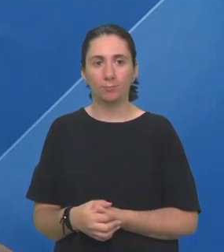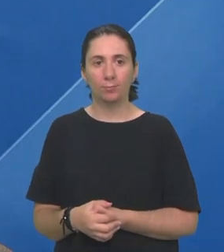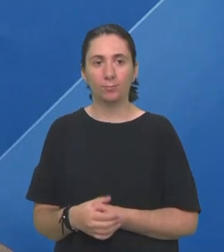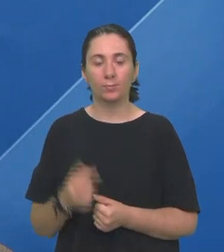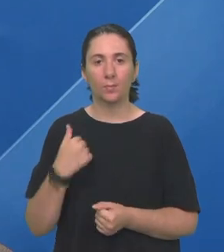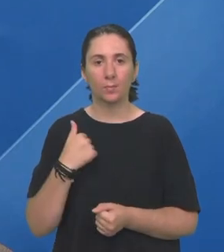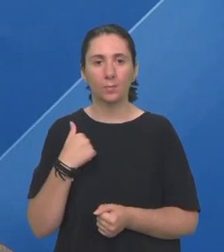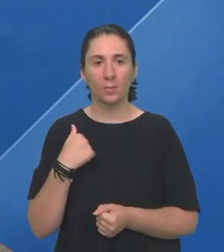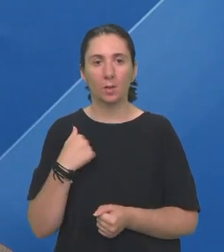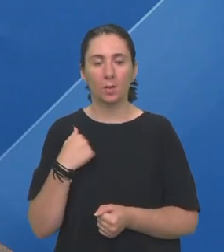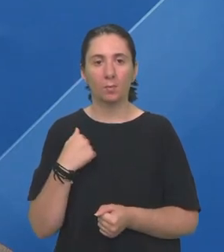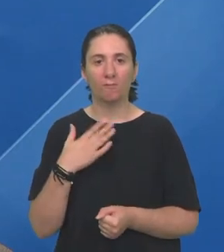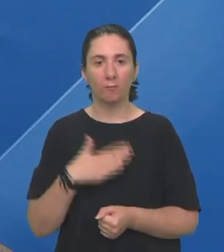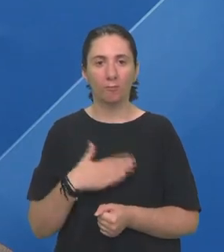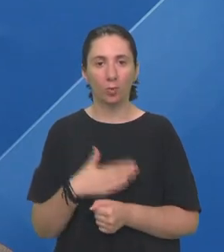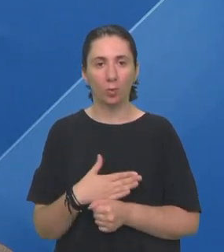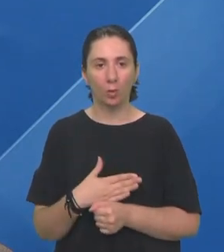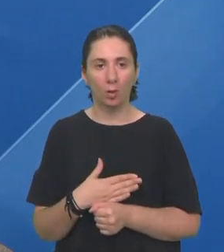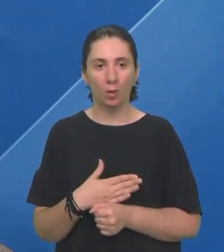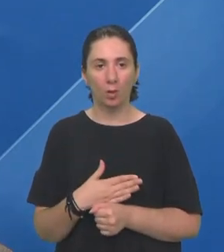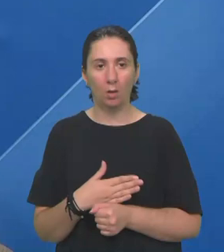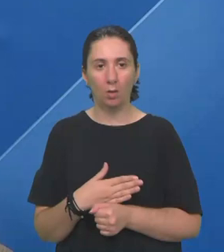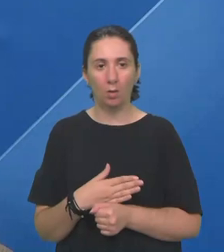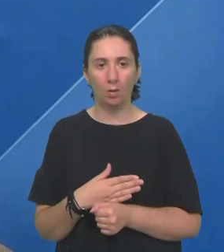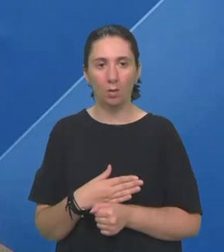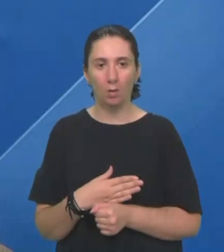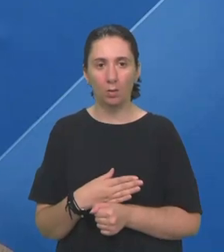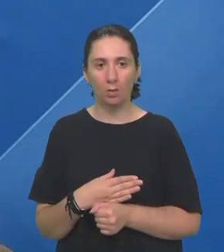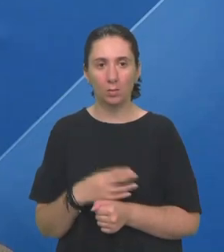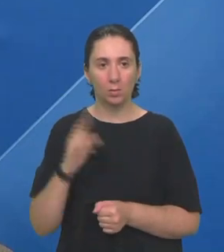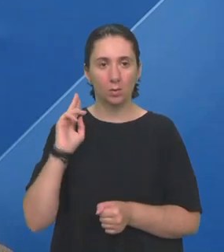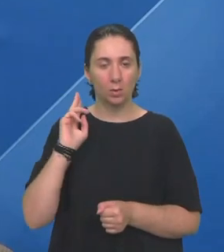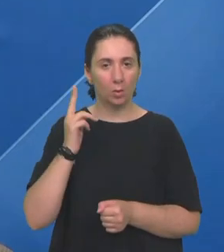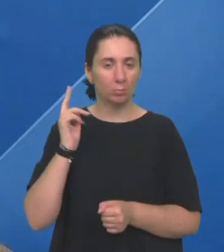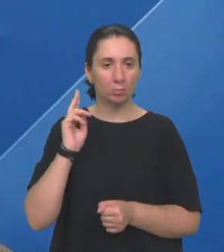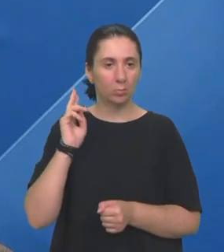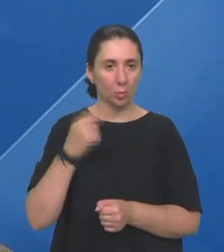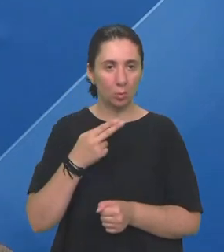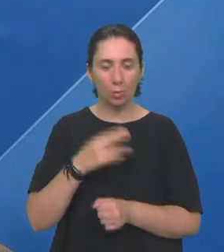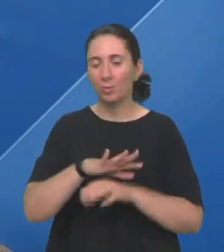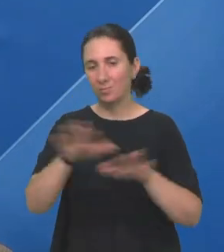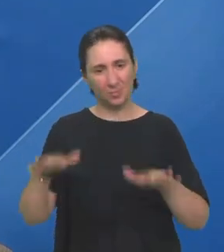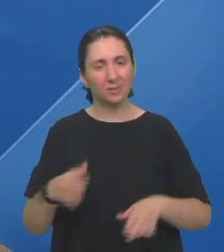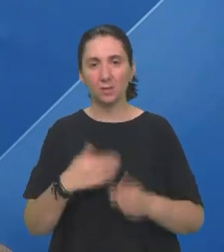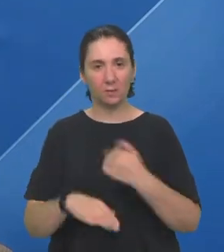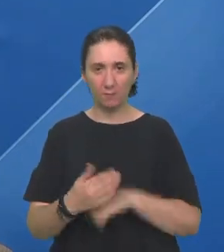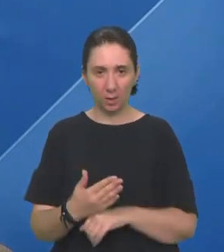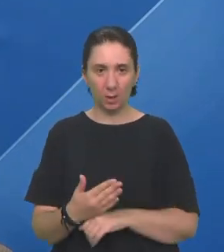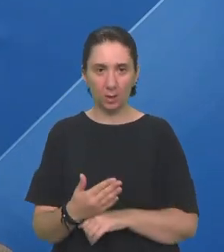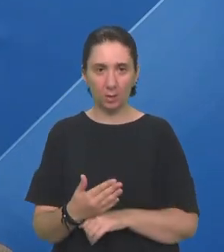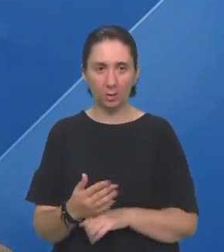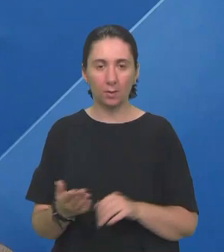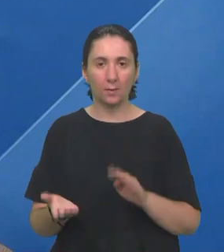Ja bih voljela Kao i gluhi Kao i svi invalidi